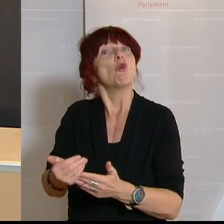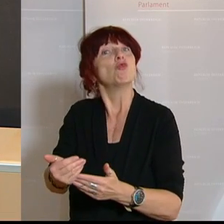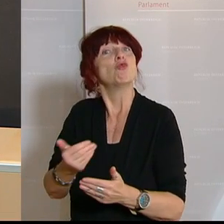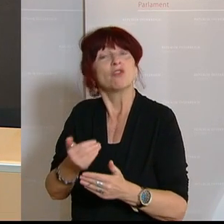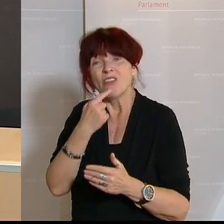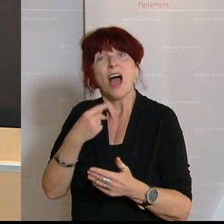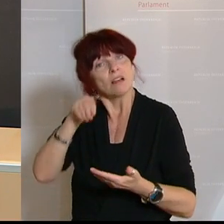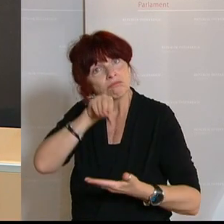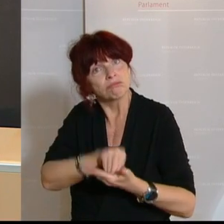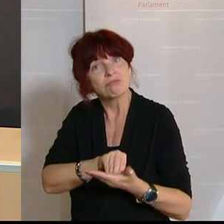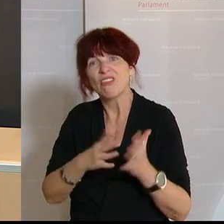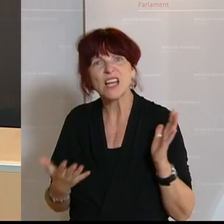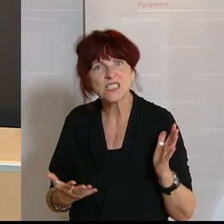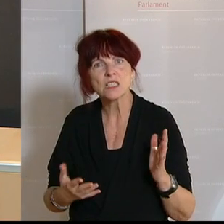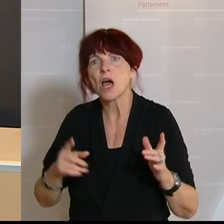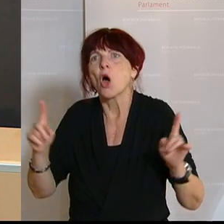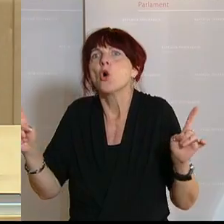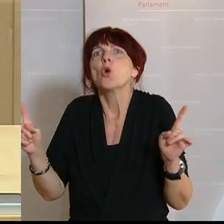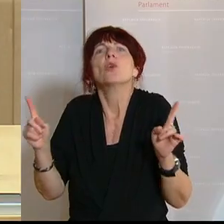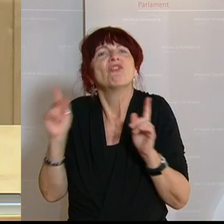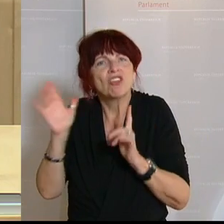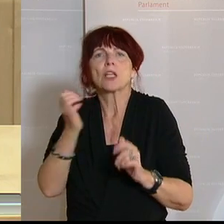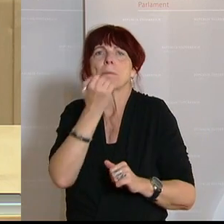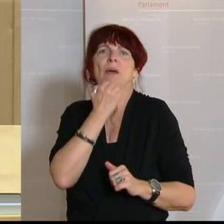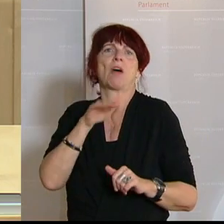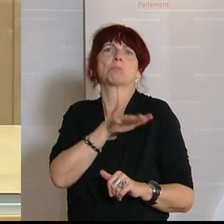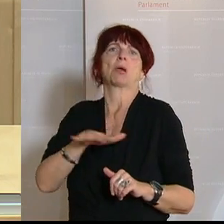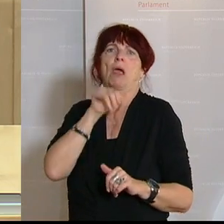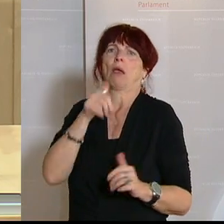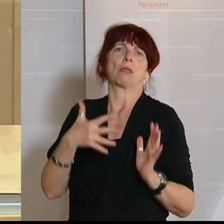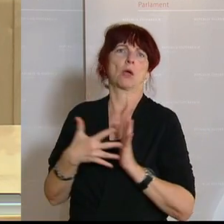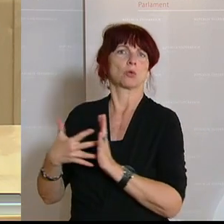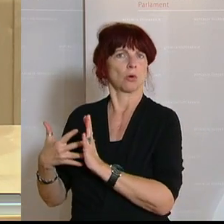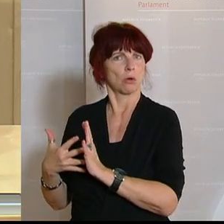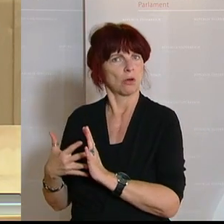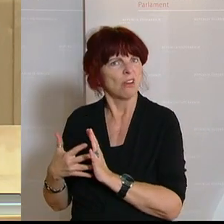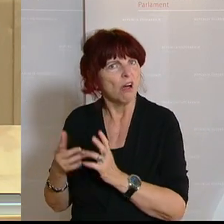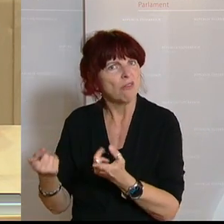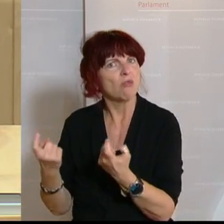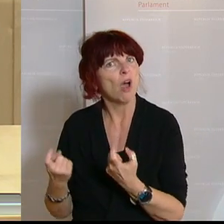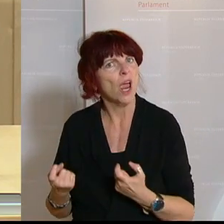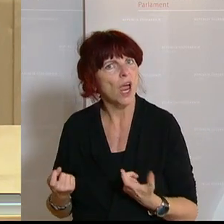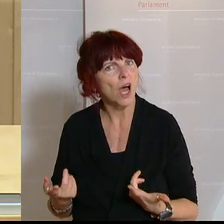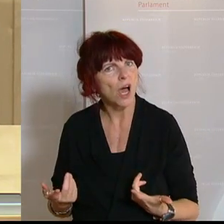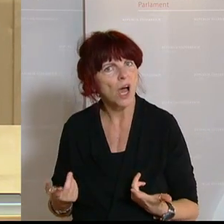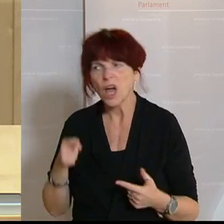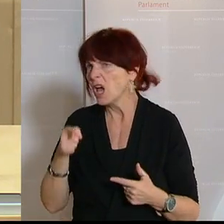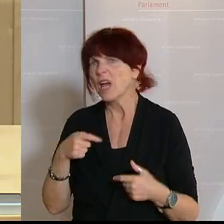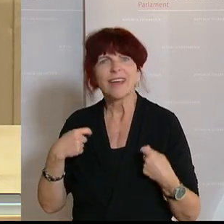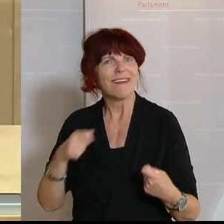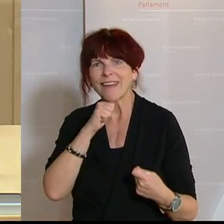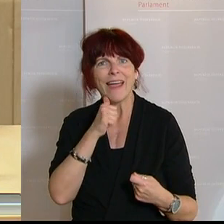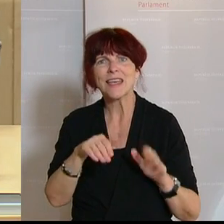keine Kontrollen. Es gibt dazu weder eine Rechtsgrundlage, noch gibt es überhaupt die Möglichkeit, das zu tun, auf Grundrechtsboden, auf